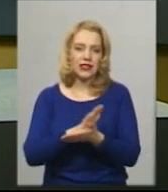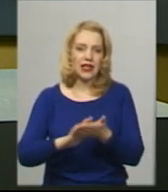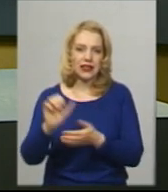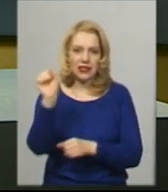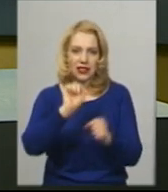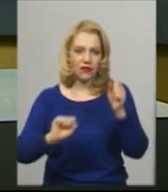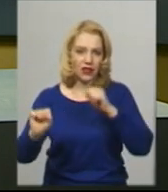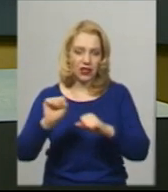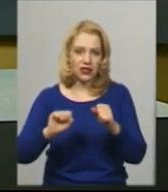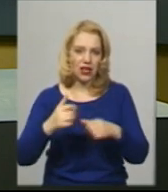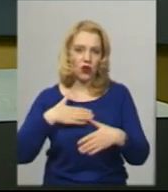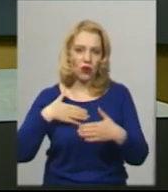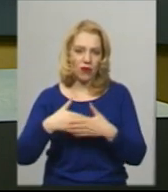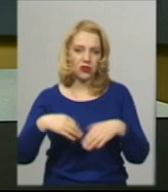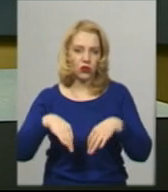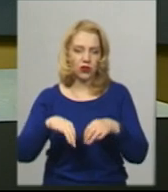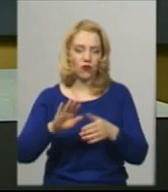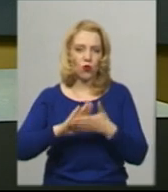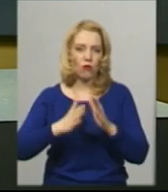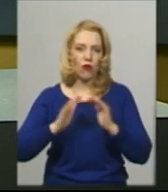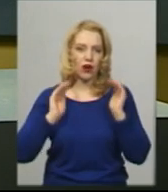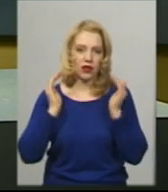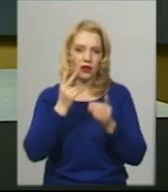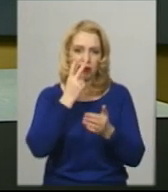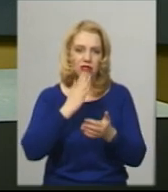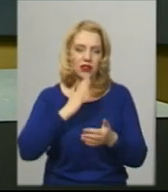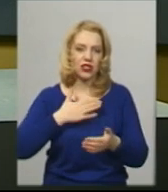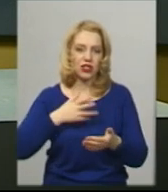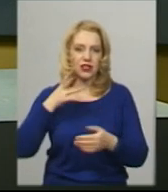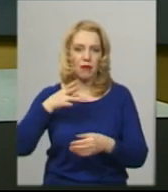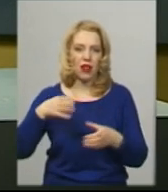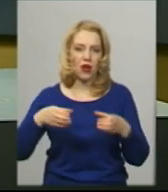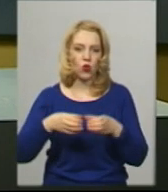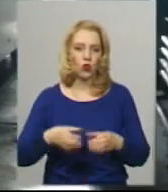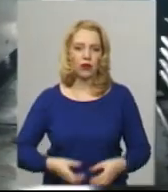транспорту в умовах карантину, бачила знімальна група Суспільного. Подробиці далі.